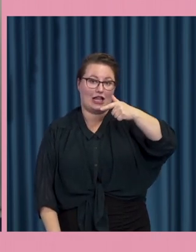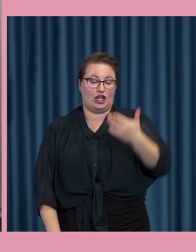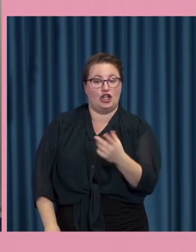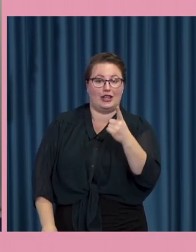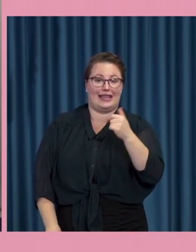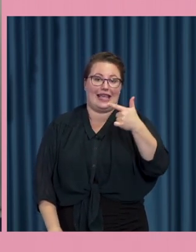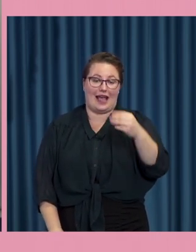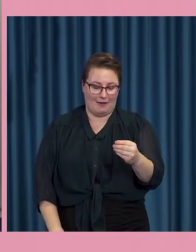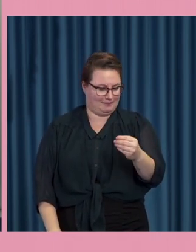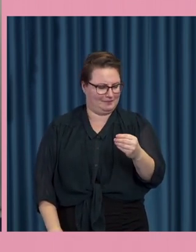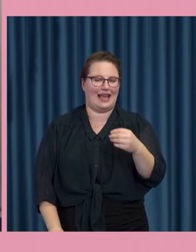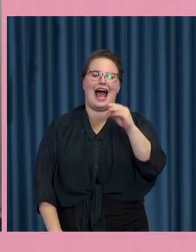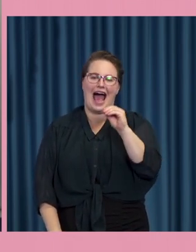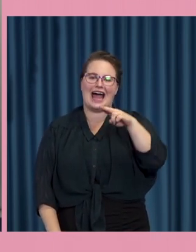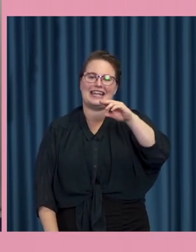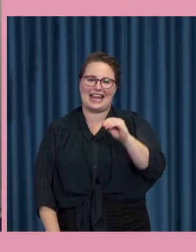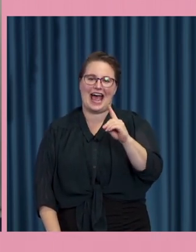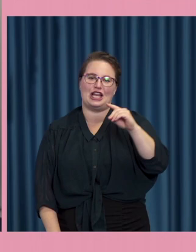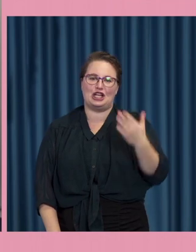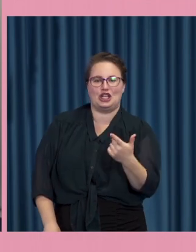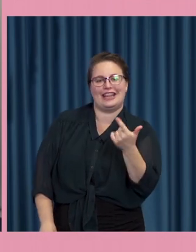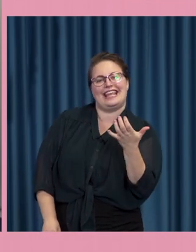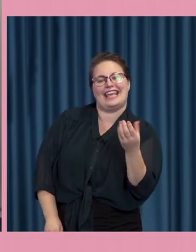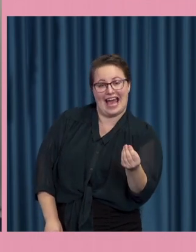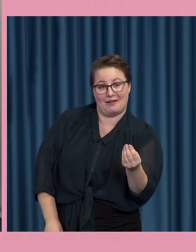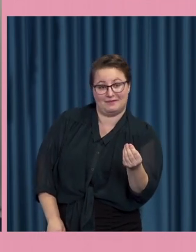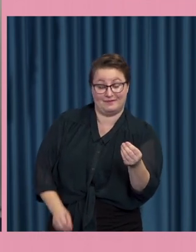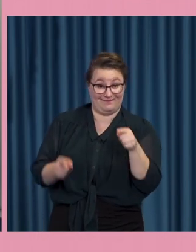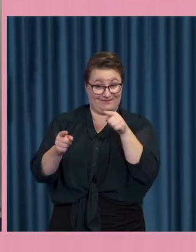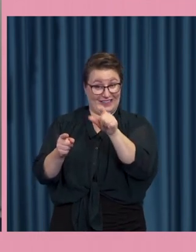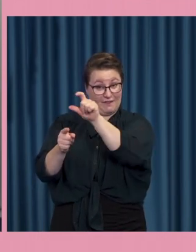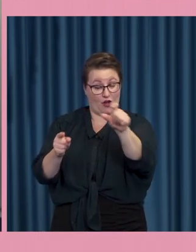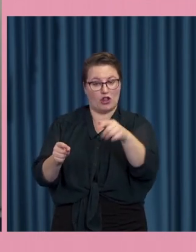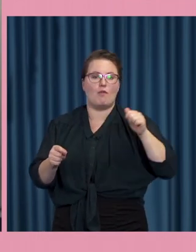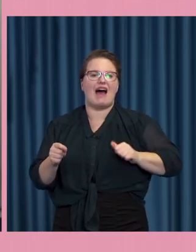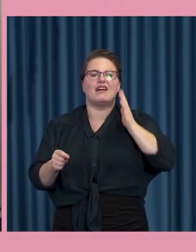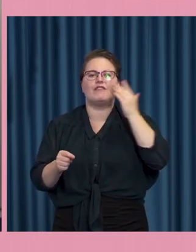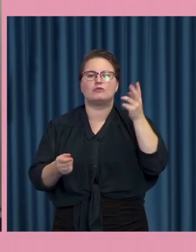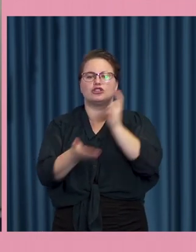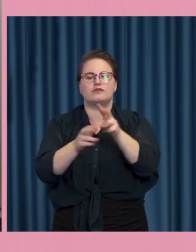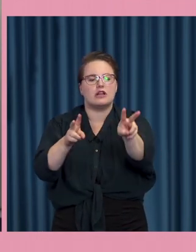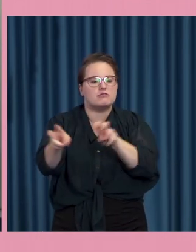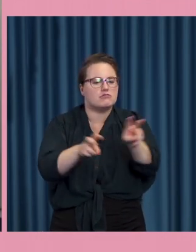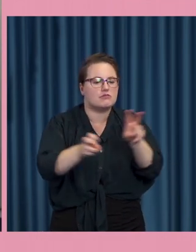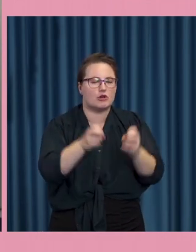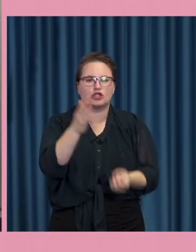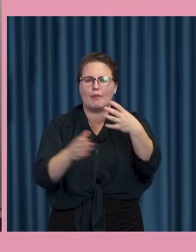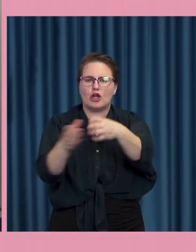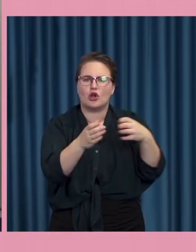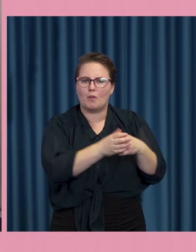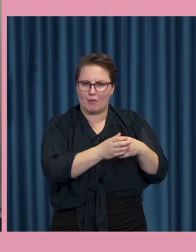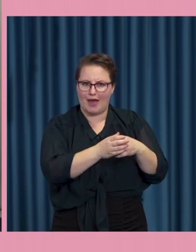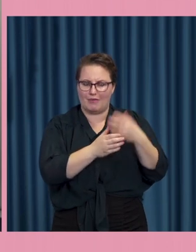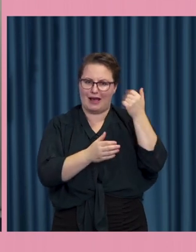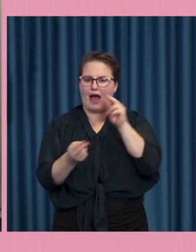utnyttjade framförallt Facebook för att styra upp och skapa grupper man kan nå. Dagen efter